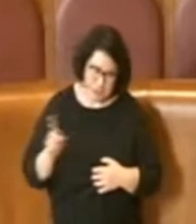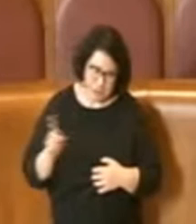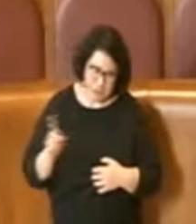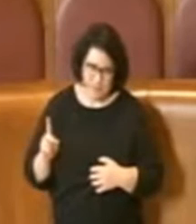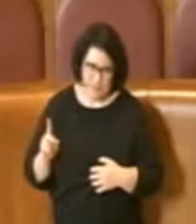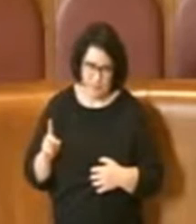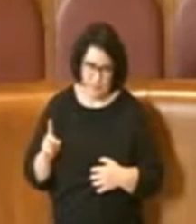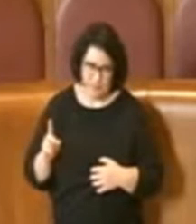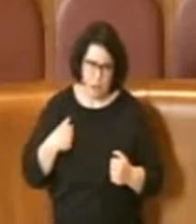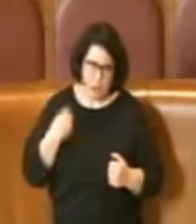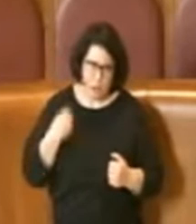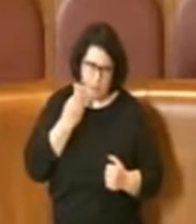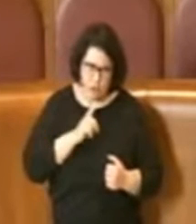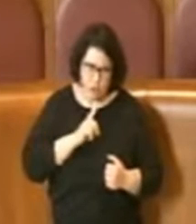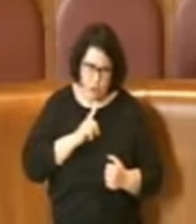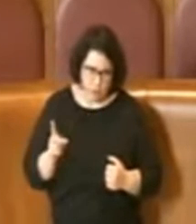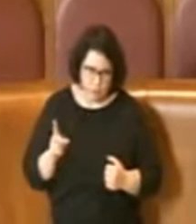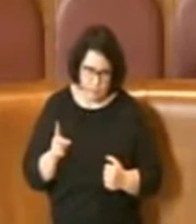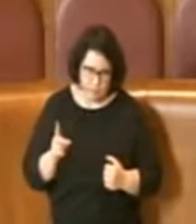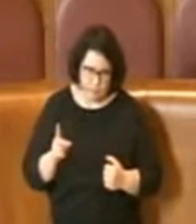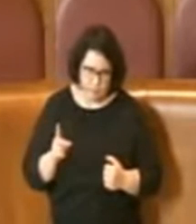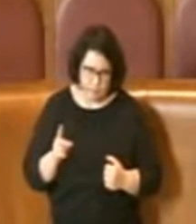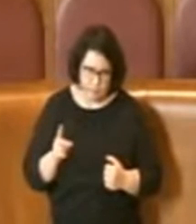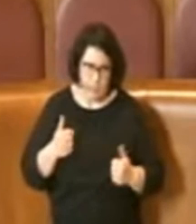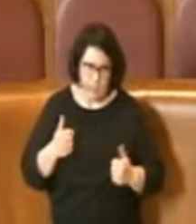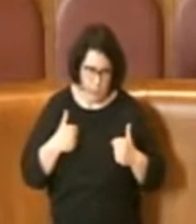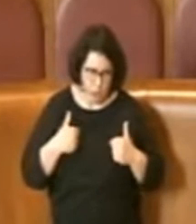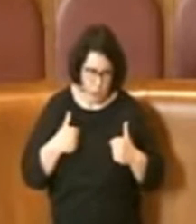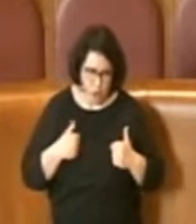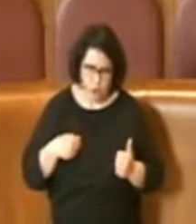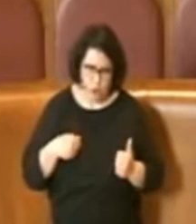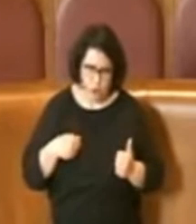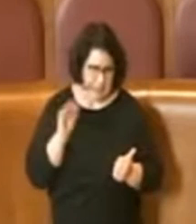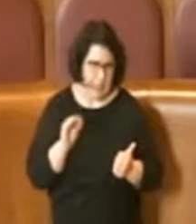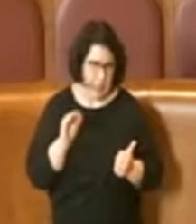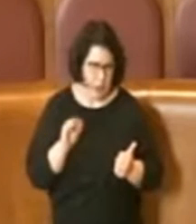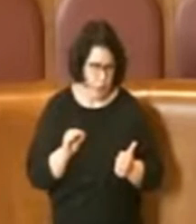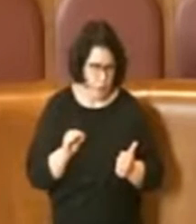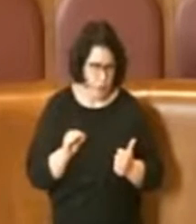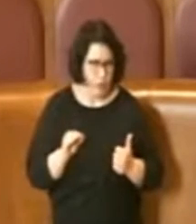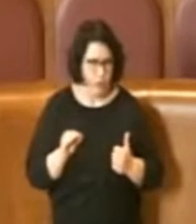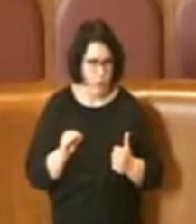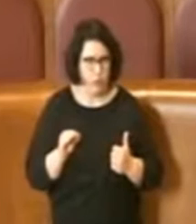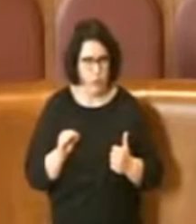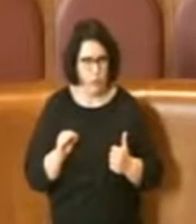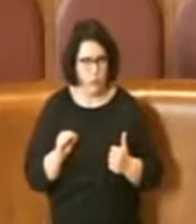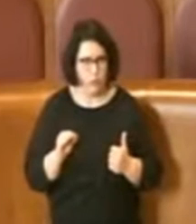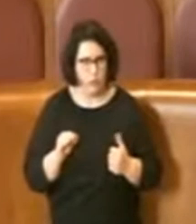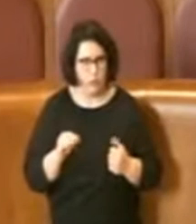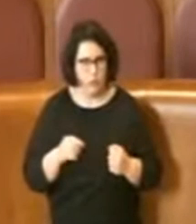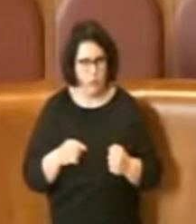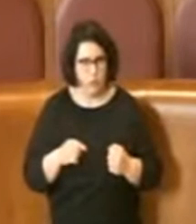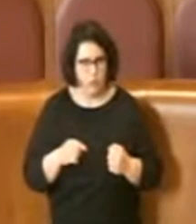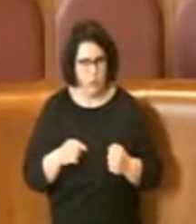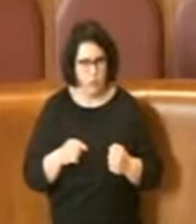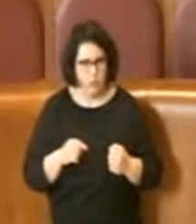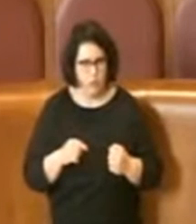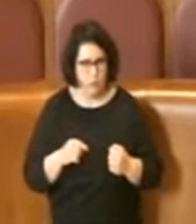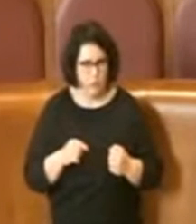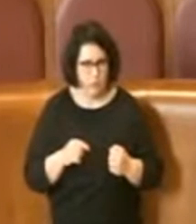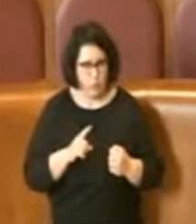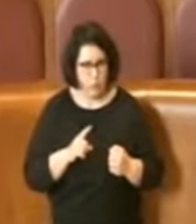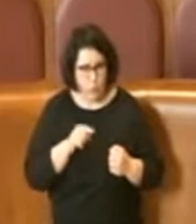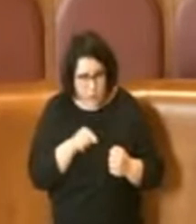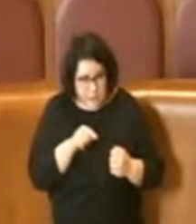Io penso di no e quindi io chiedo che queste cose non succedano.